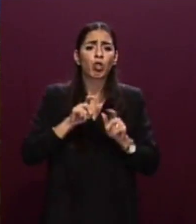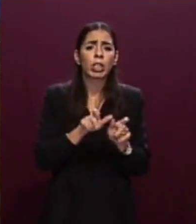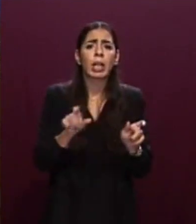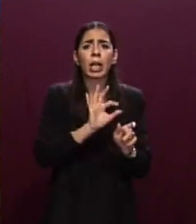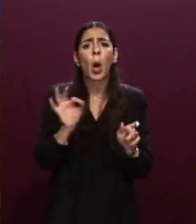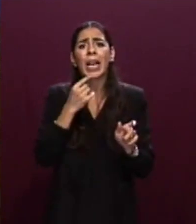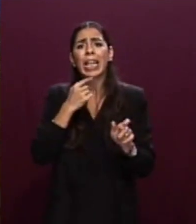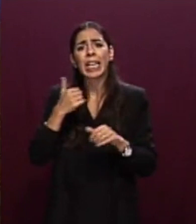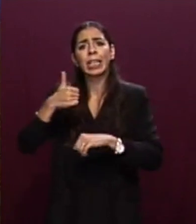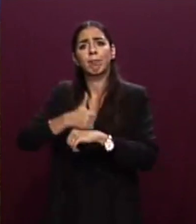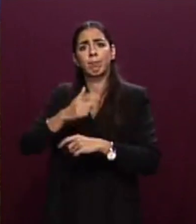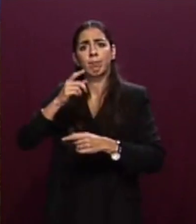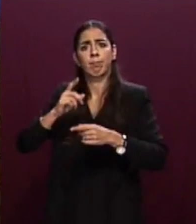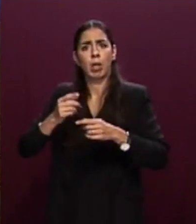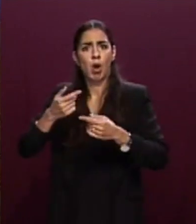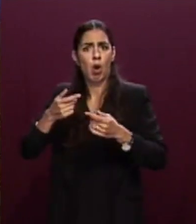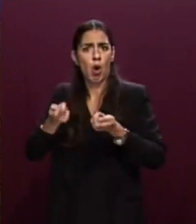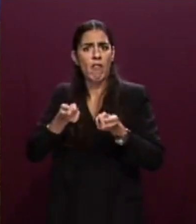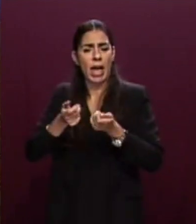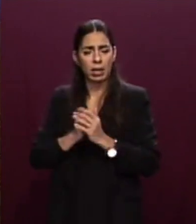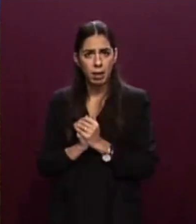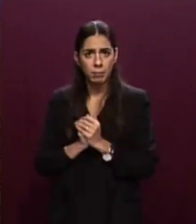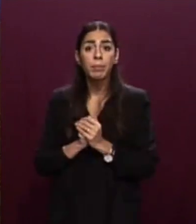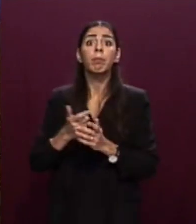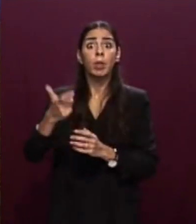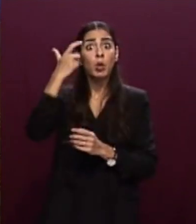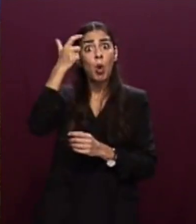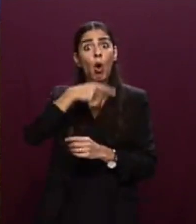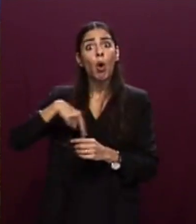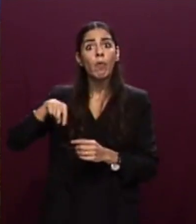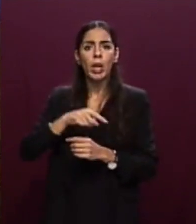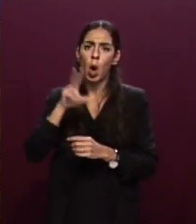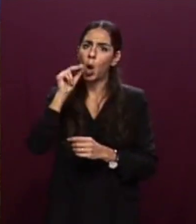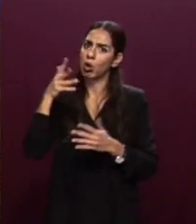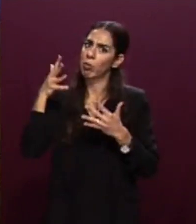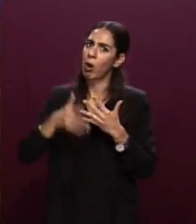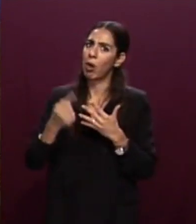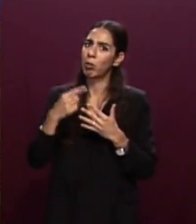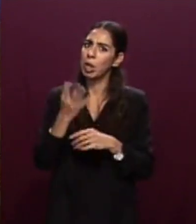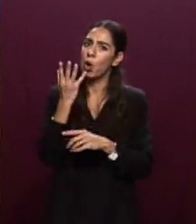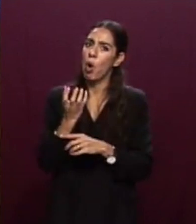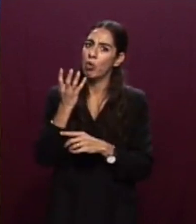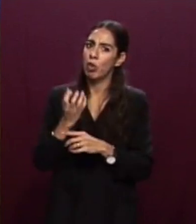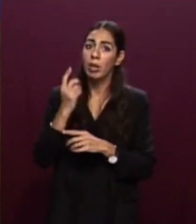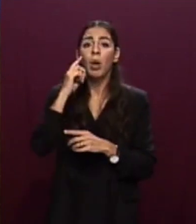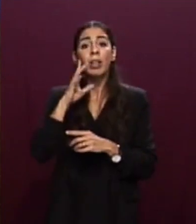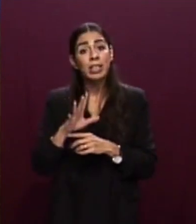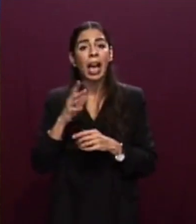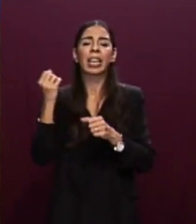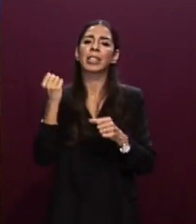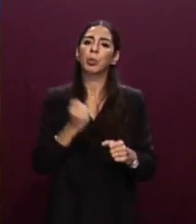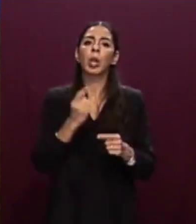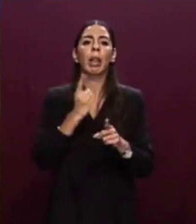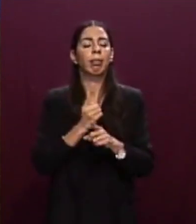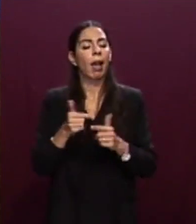E ne conosce bene il significato soprattutto questo Governo, che lo intende come dovere delle istituzioni di assicurare condizioni di